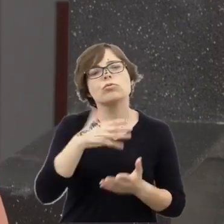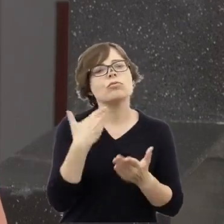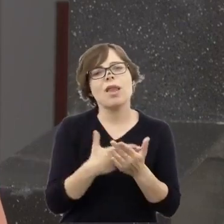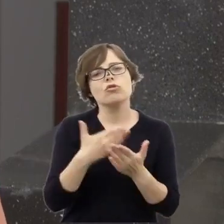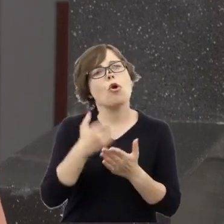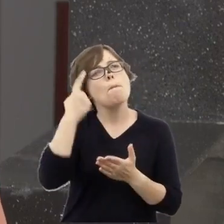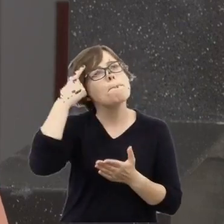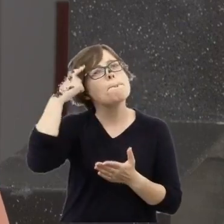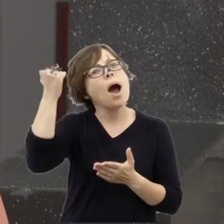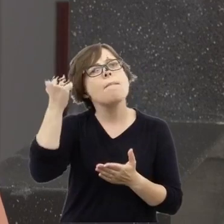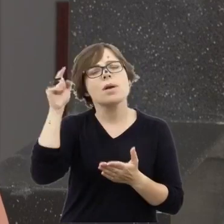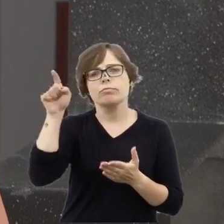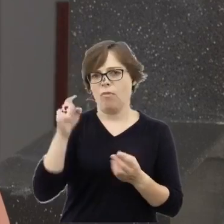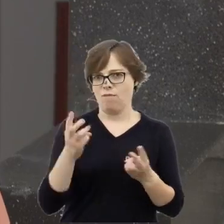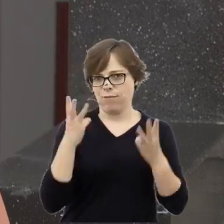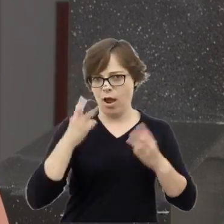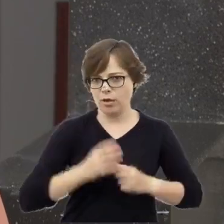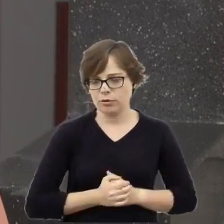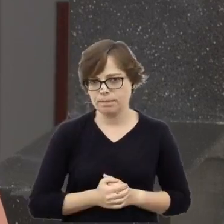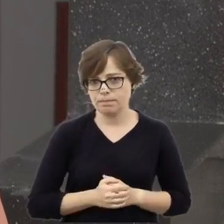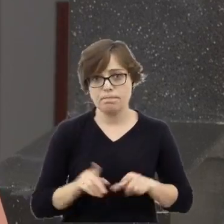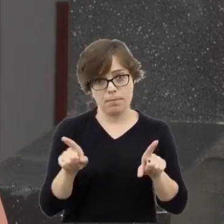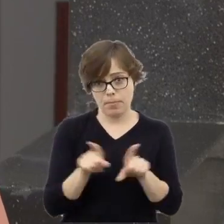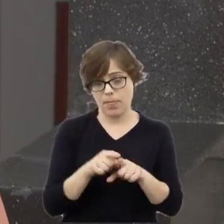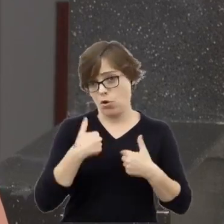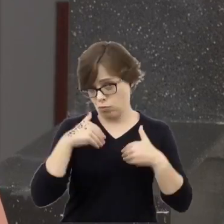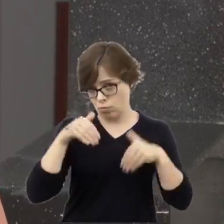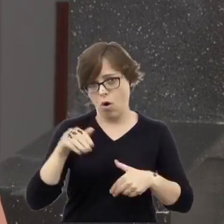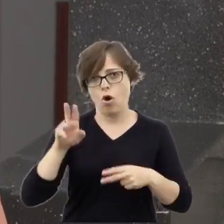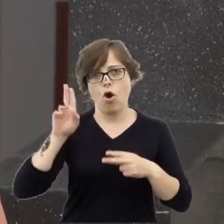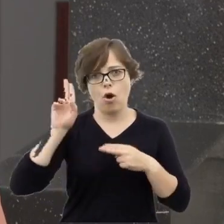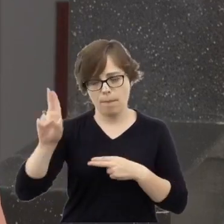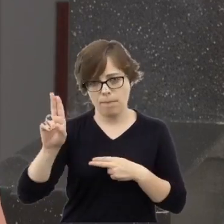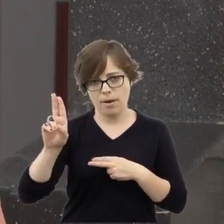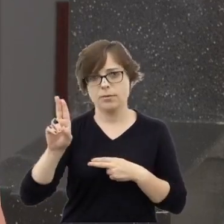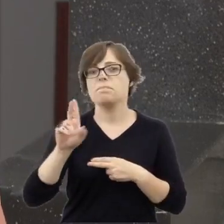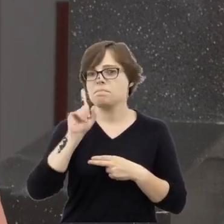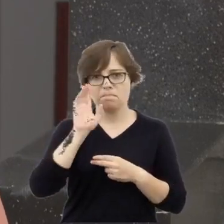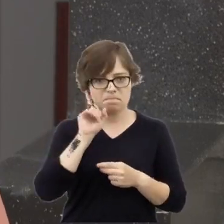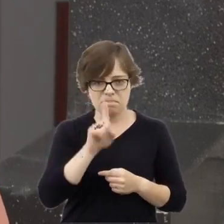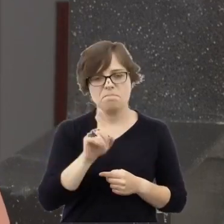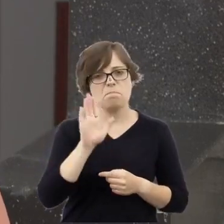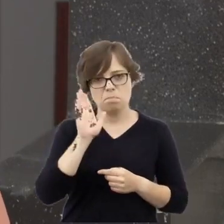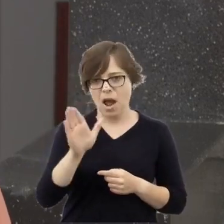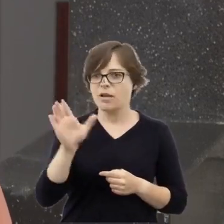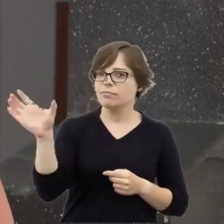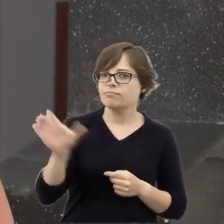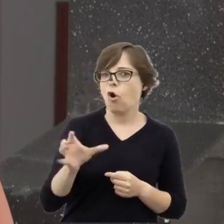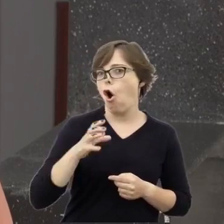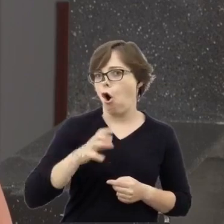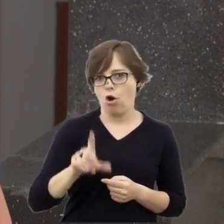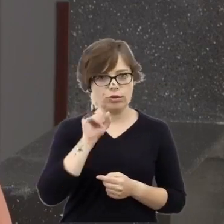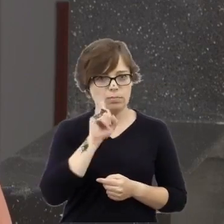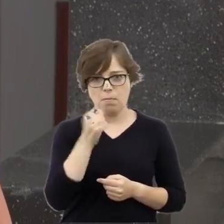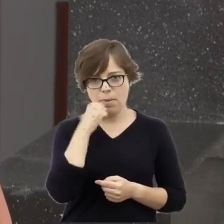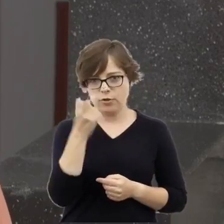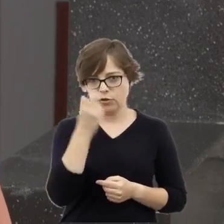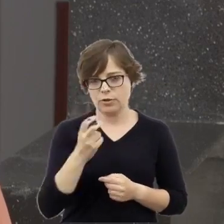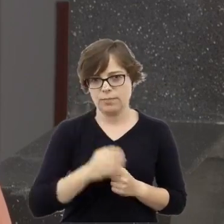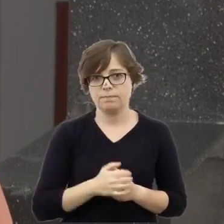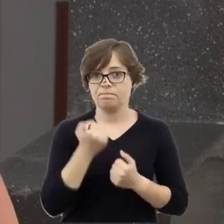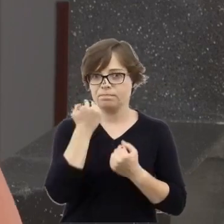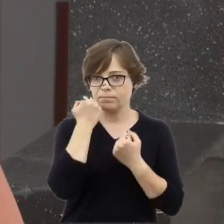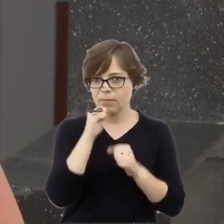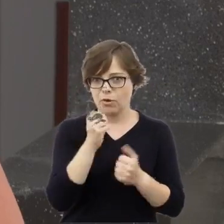i mogę też Państwu obiecać bardzo ciekawych rozmówców. Dziękujemy Państwu